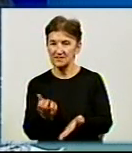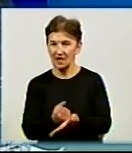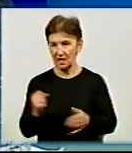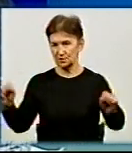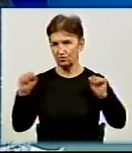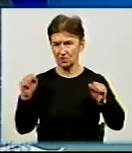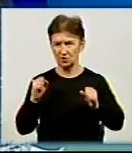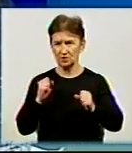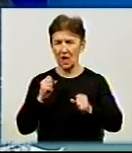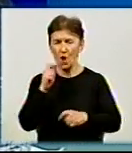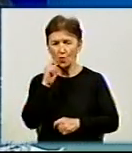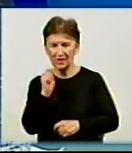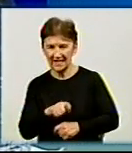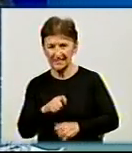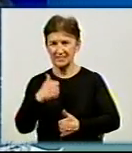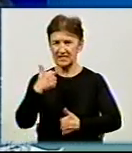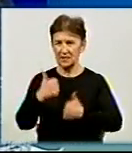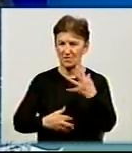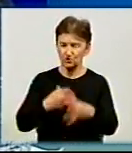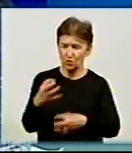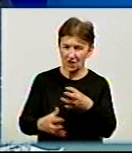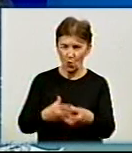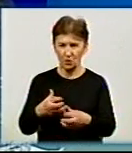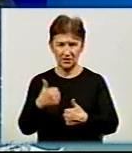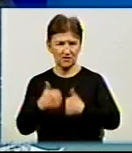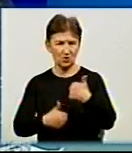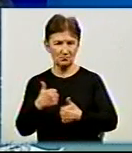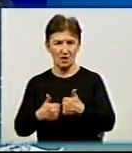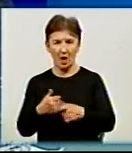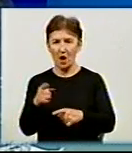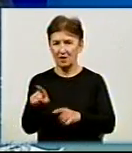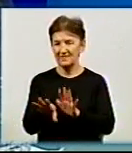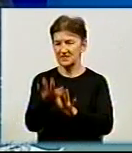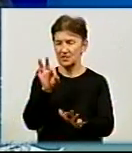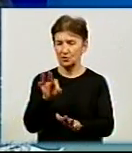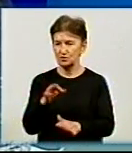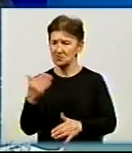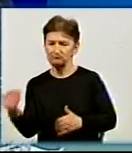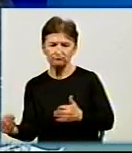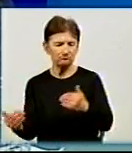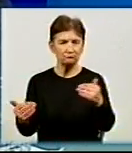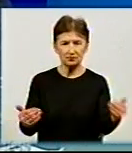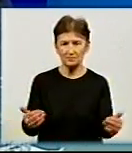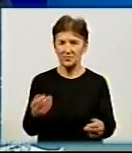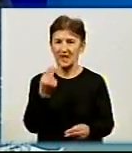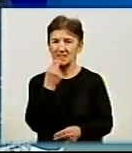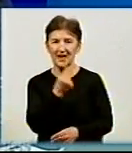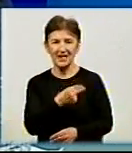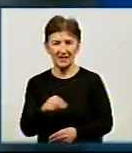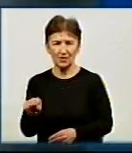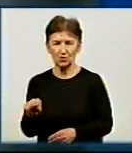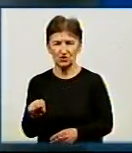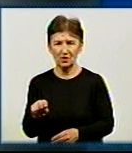всеукраїнській міжнародній арені, потім вони ці очки сумують і визнають там десятки, визначають десятки найкращих,